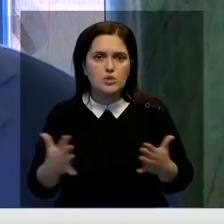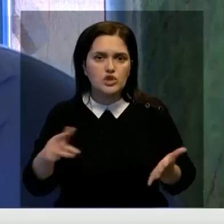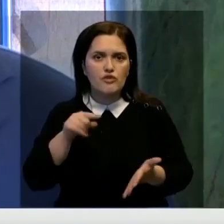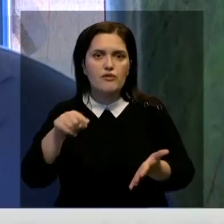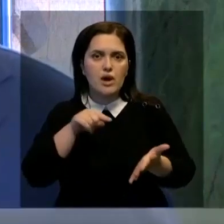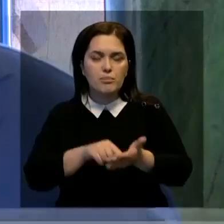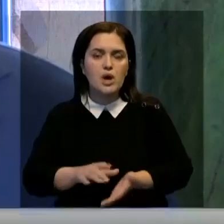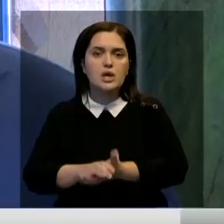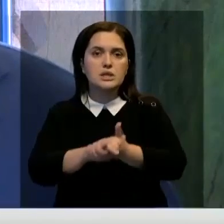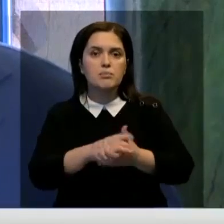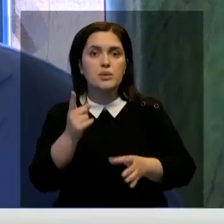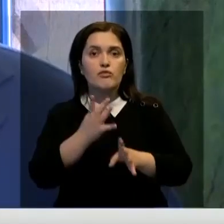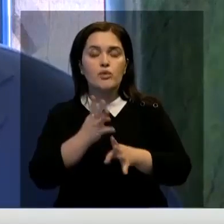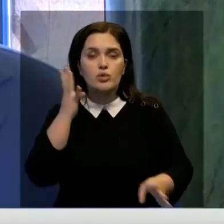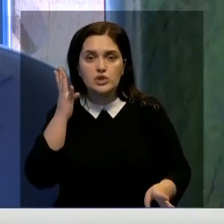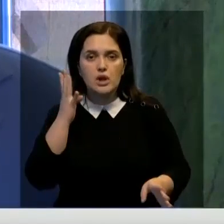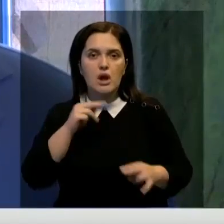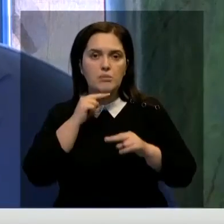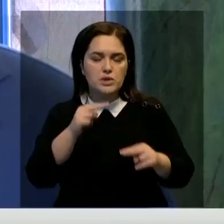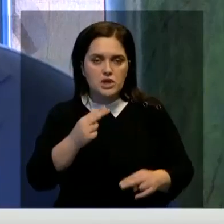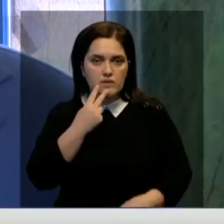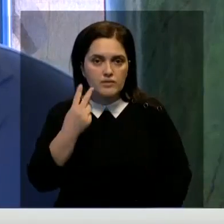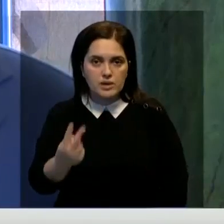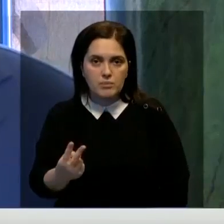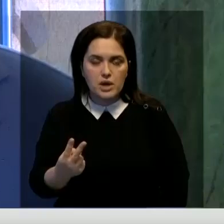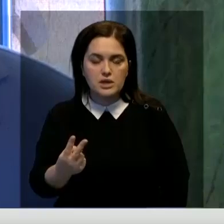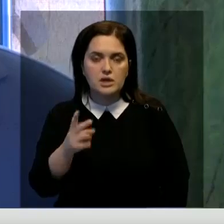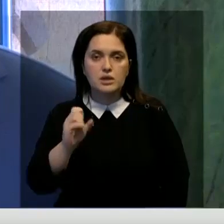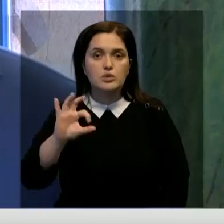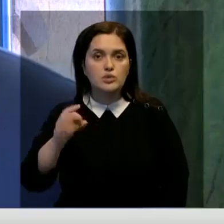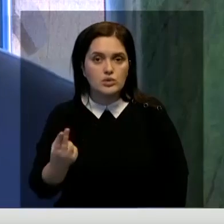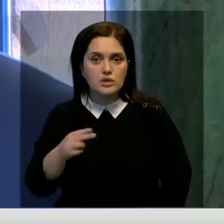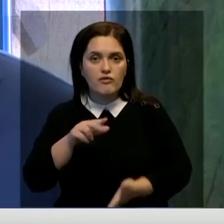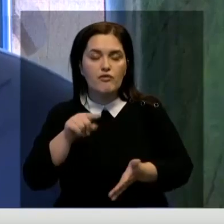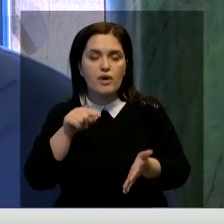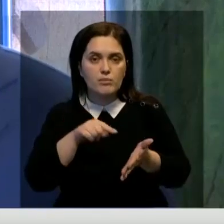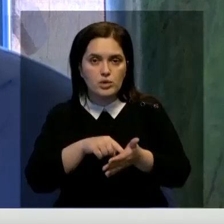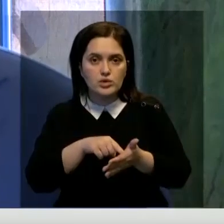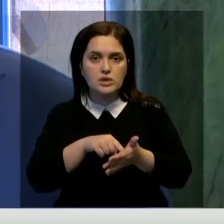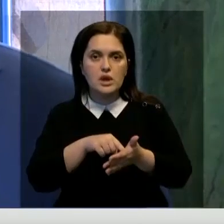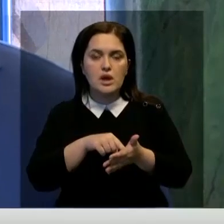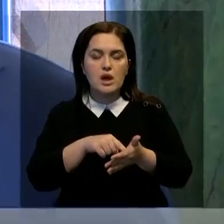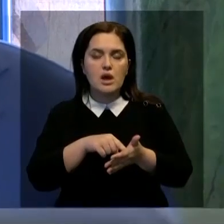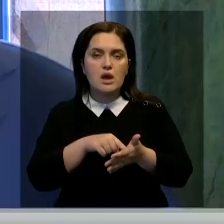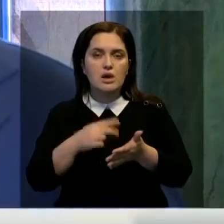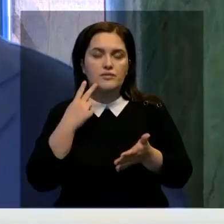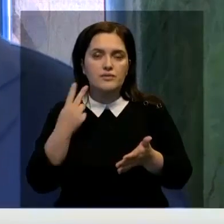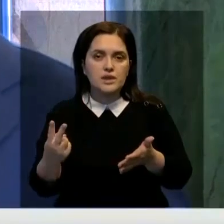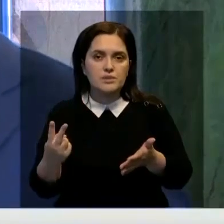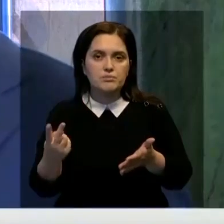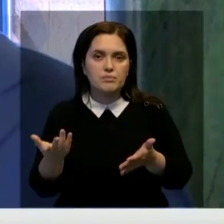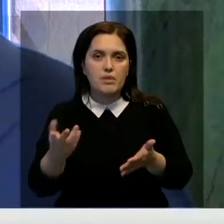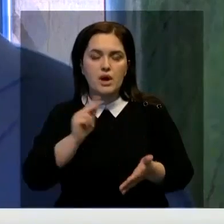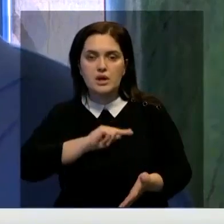ассамблеи, в первую очередь, обращая внимание на социальные вопросы, социальные проблемы. То есть это мы видим, и от той